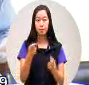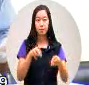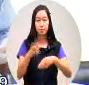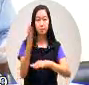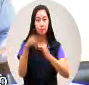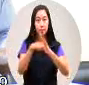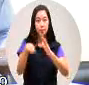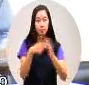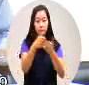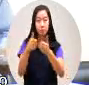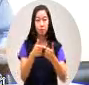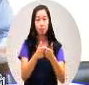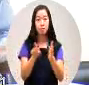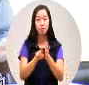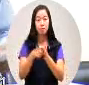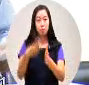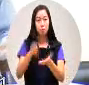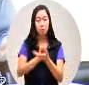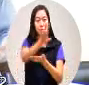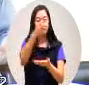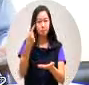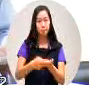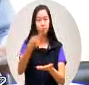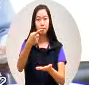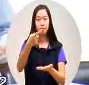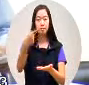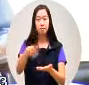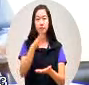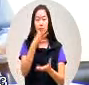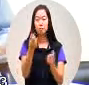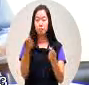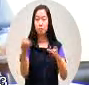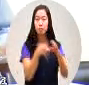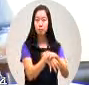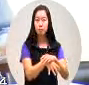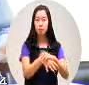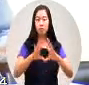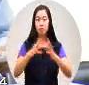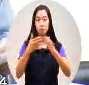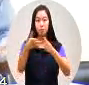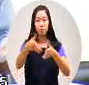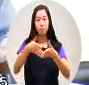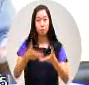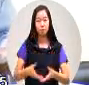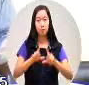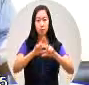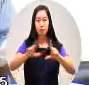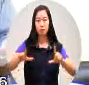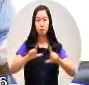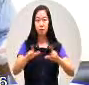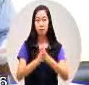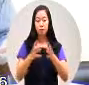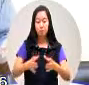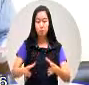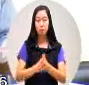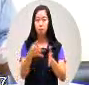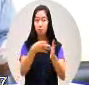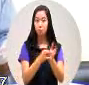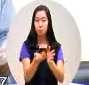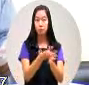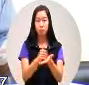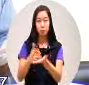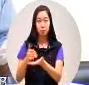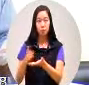院院会的时候再报告一次把它列为国家的重大建设案来编列经费我想